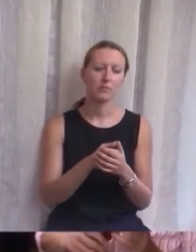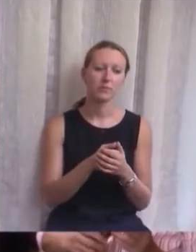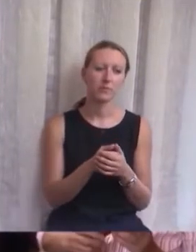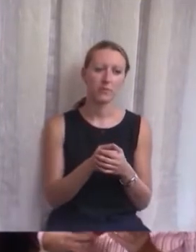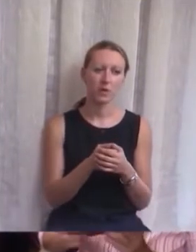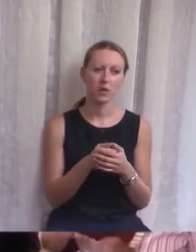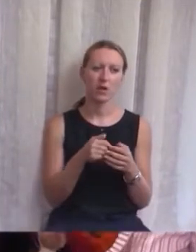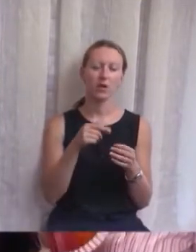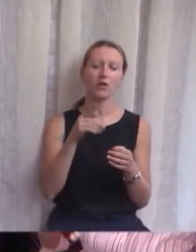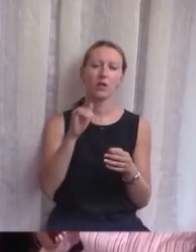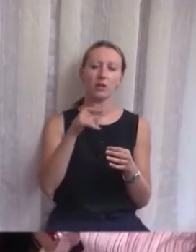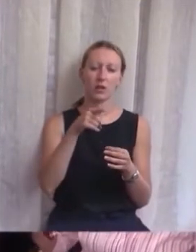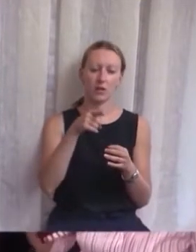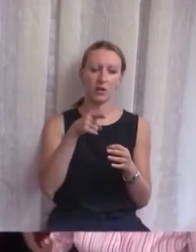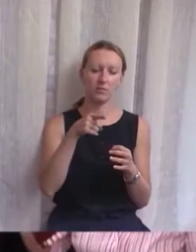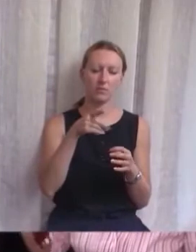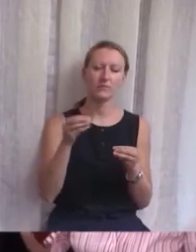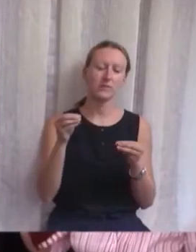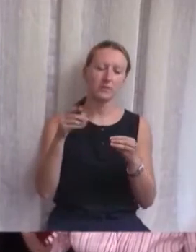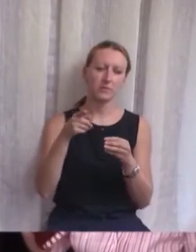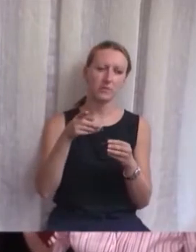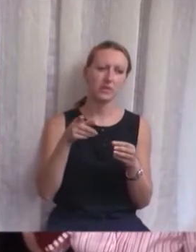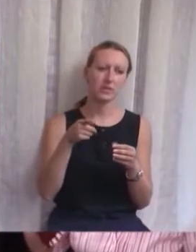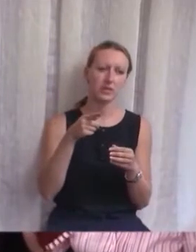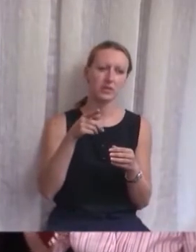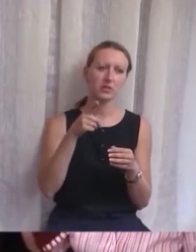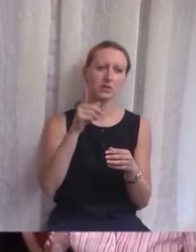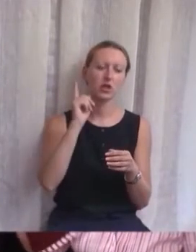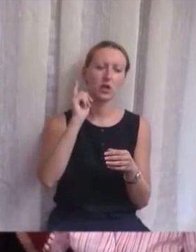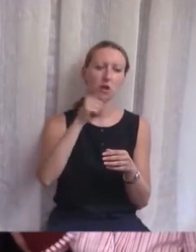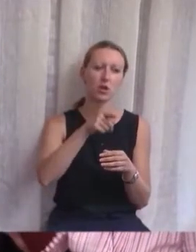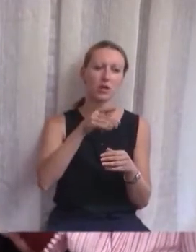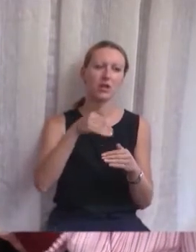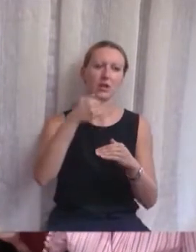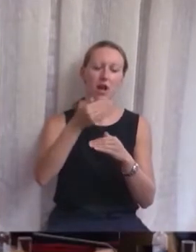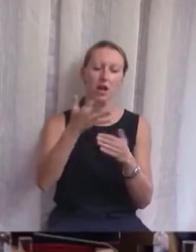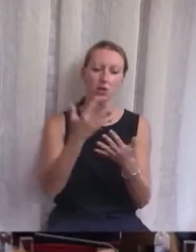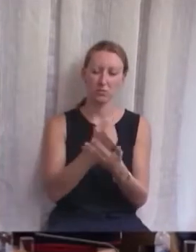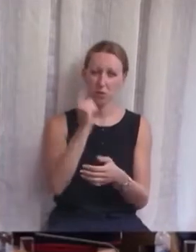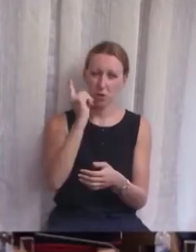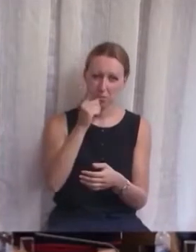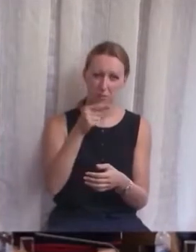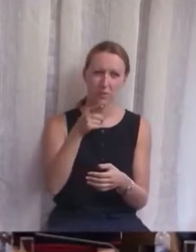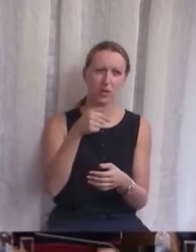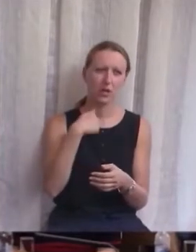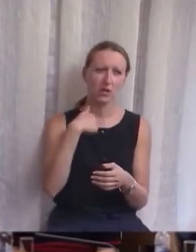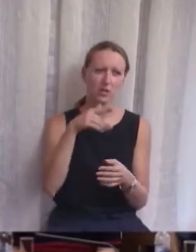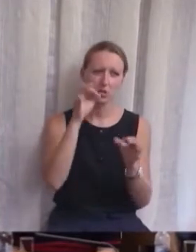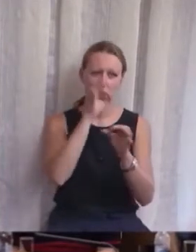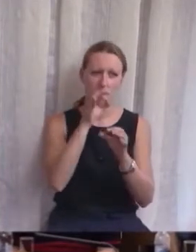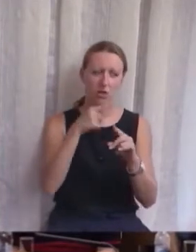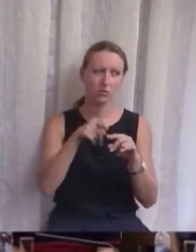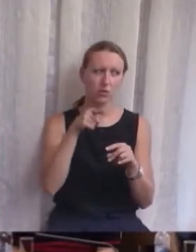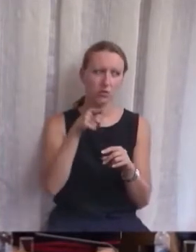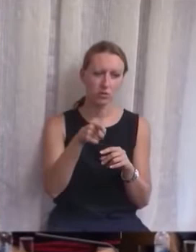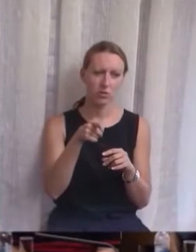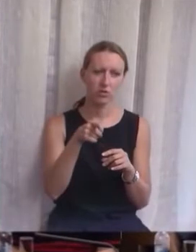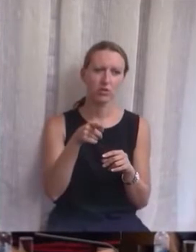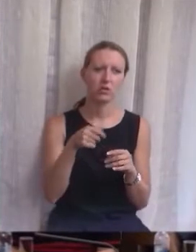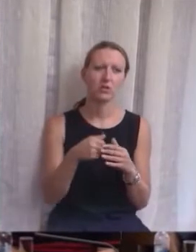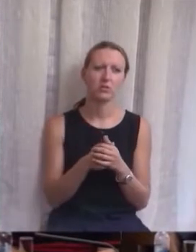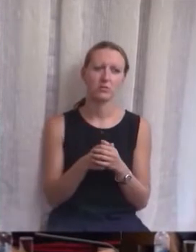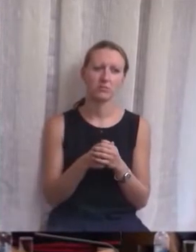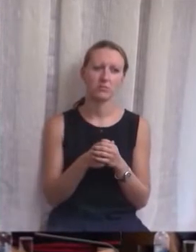ometanje i nakon dobivanje opomene, a jako mi je žal to konstatirati,